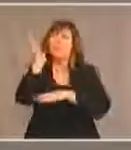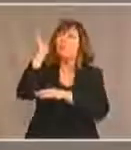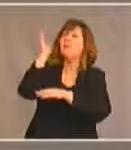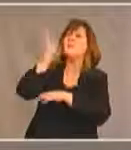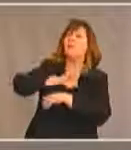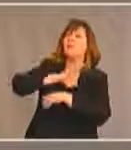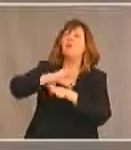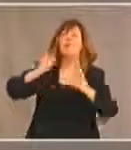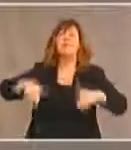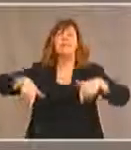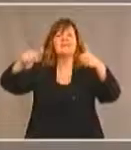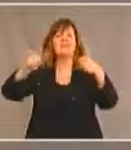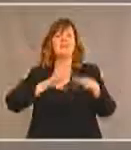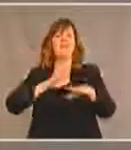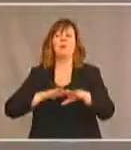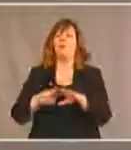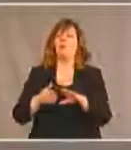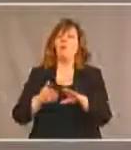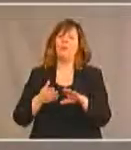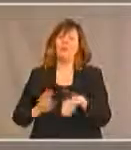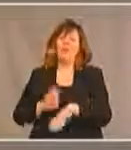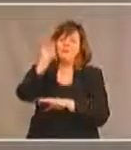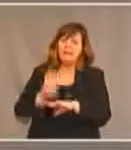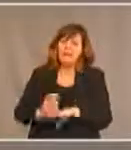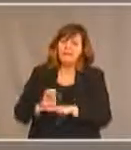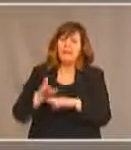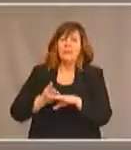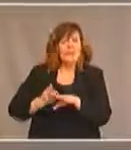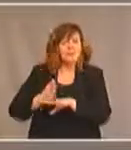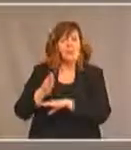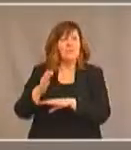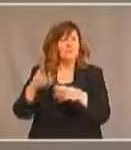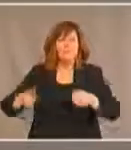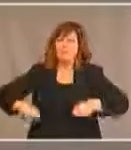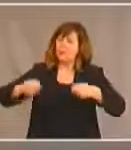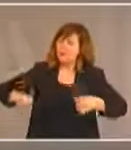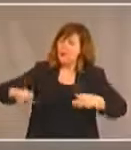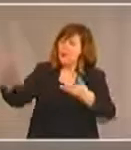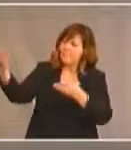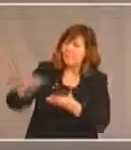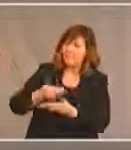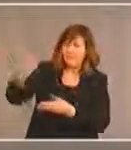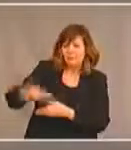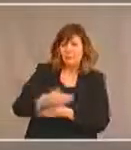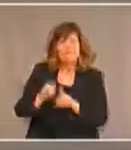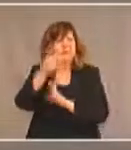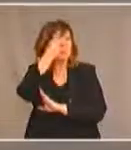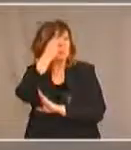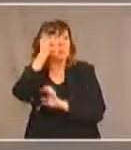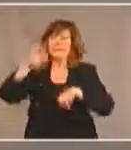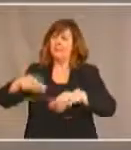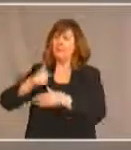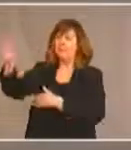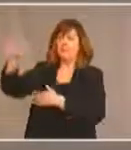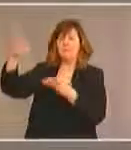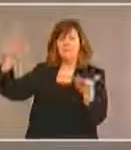un édifice accessible avec des rampes accessibles aux fauteuils roulants avec des toilettes accessibles tous les obstacles auront